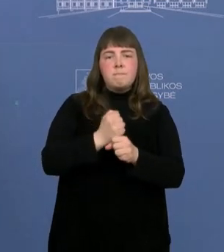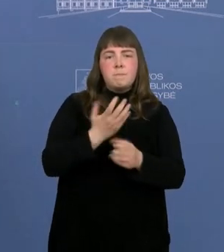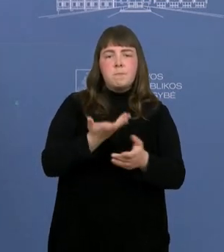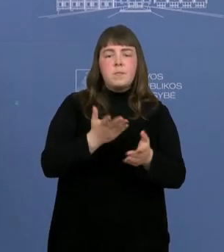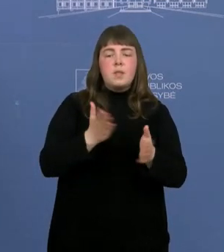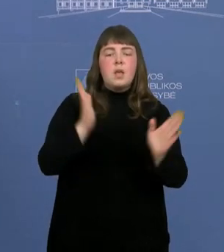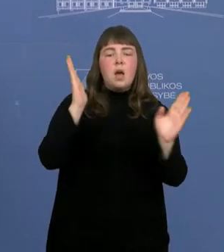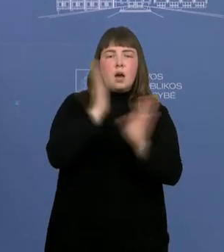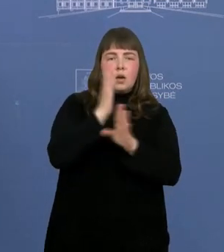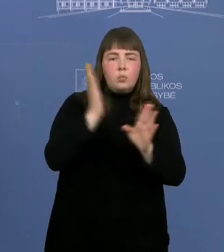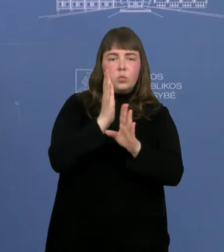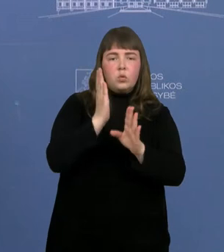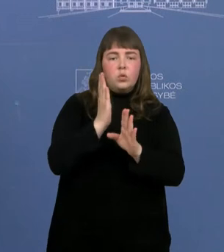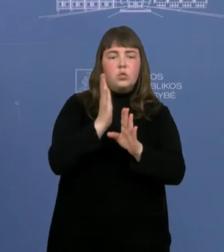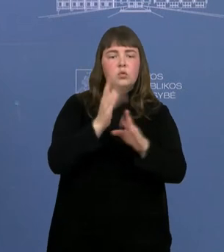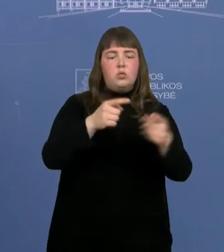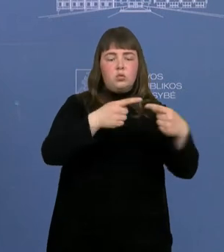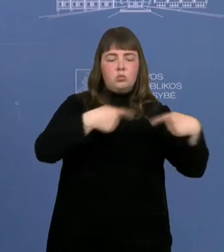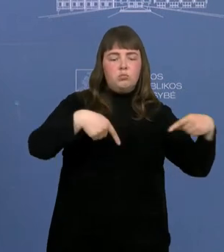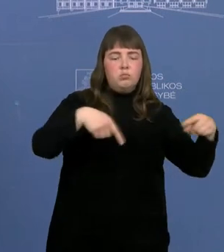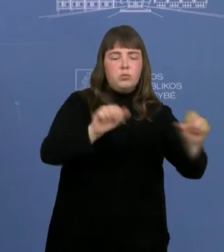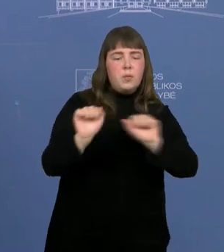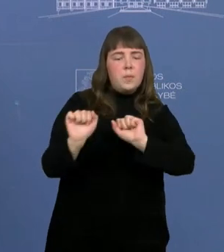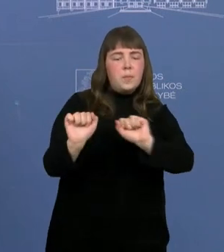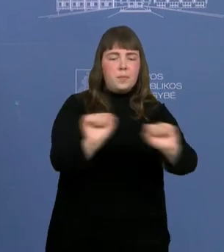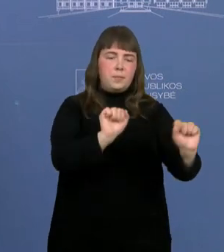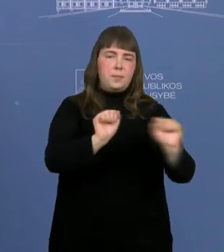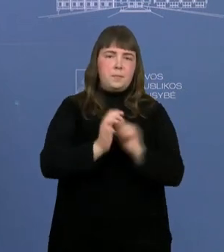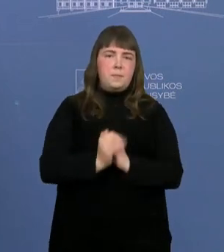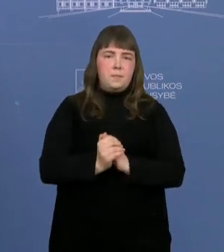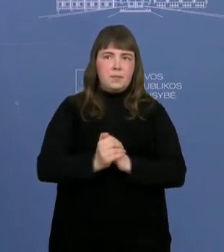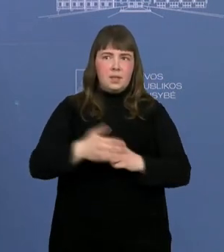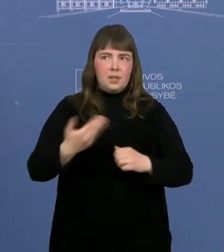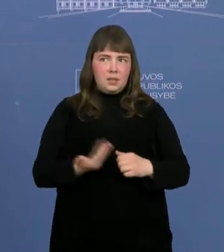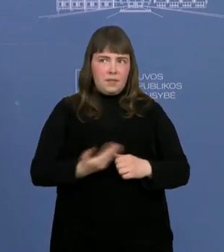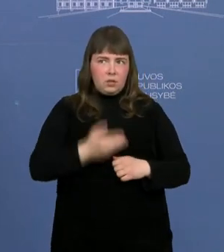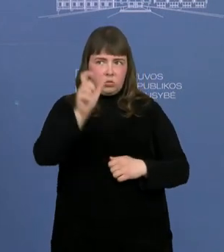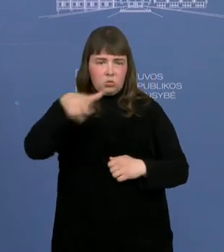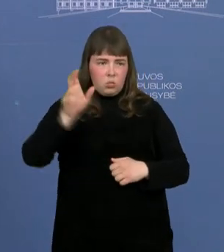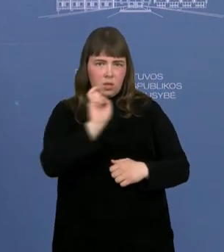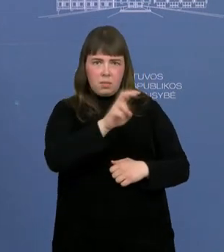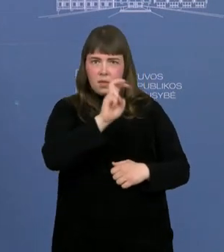gamtos užuovijos. Tarin, gyventojai ten negalės lankytis visai?